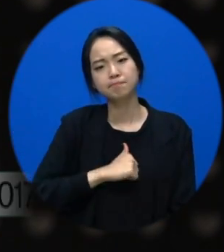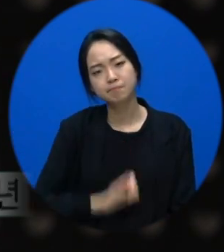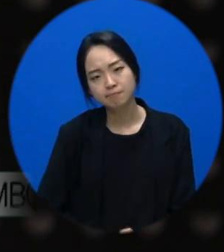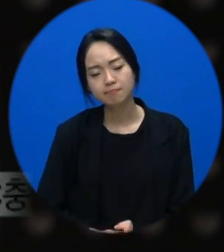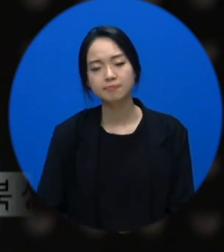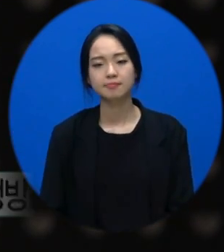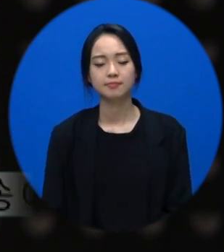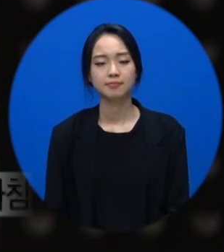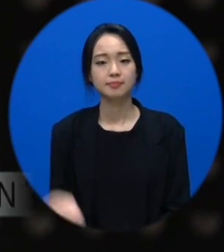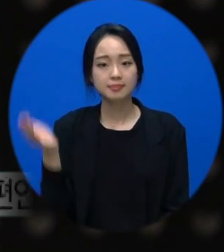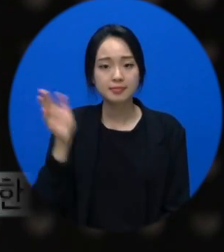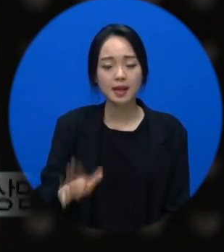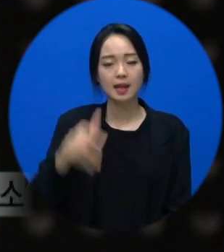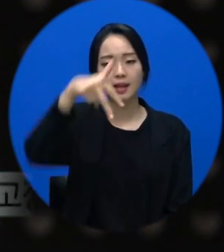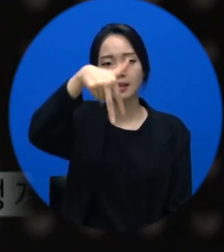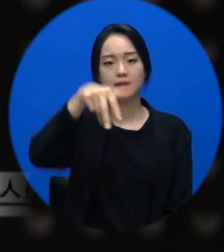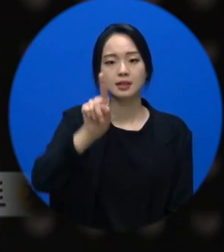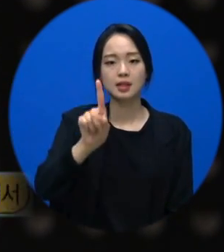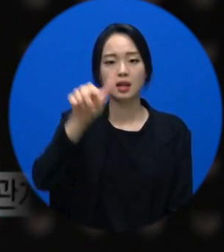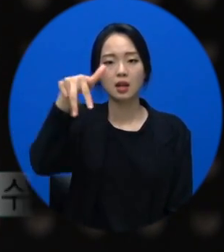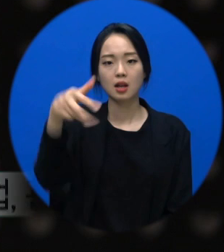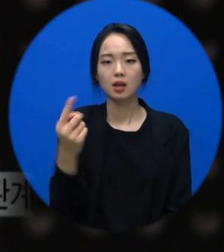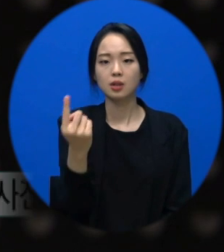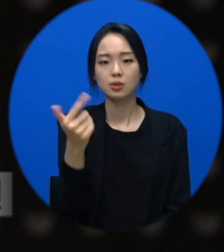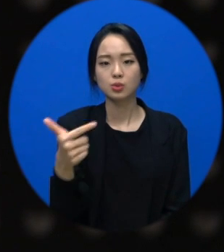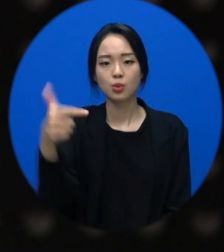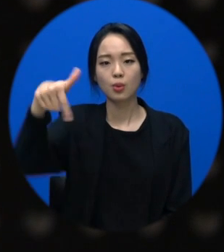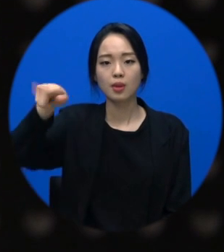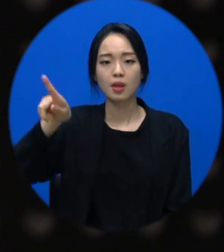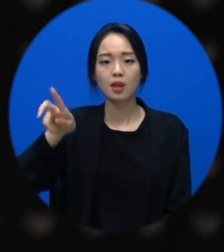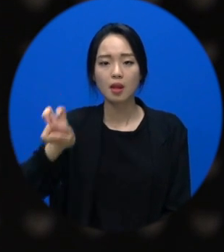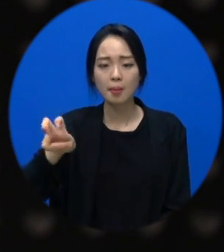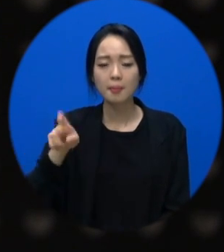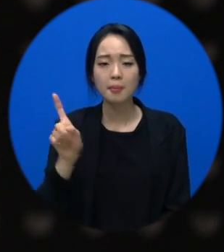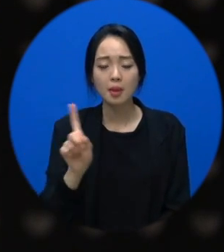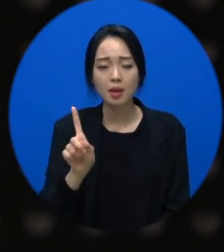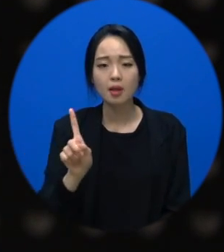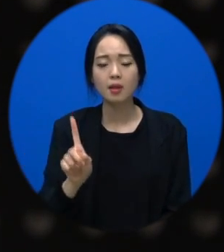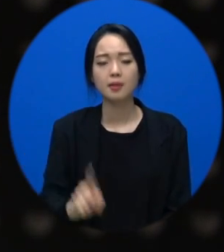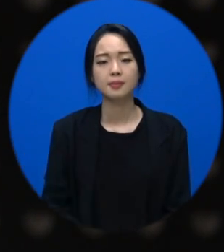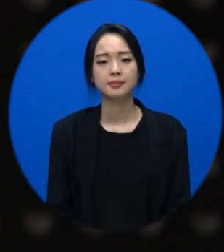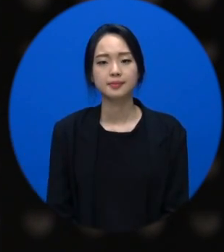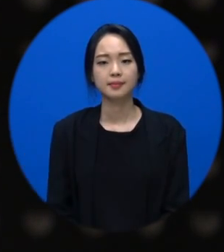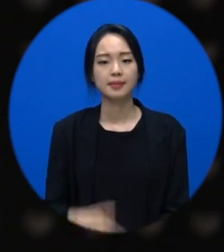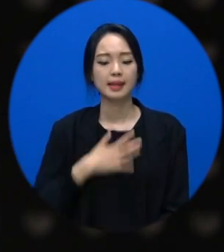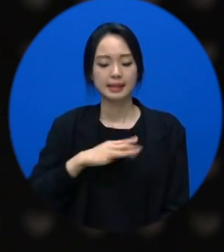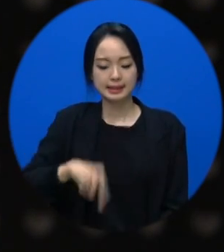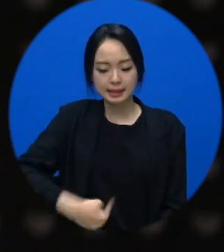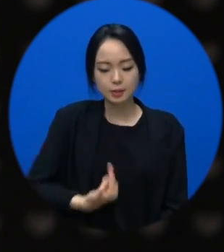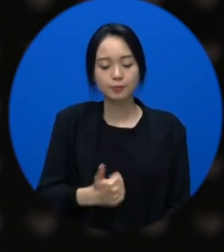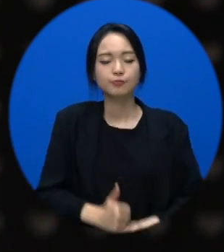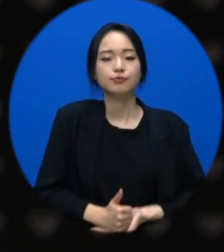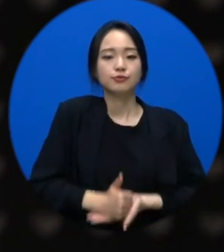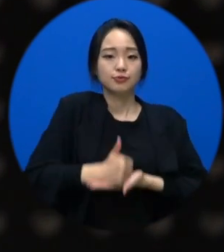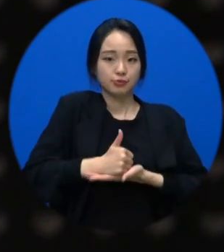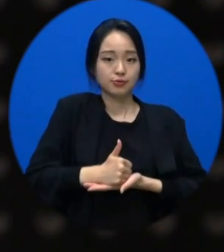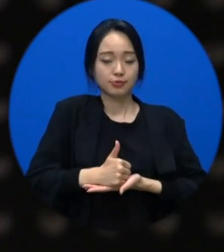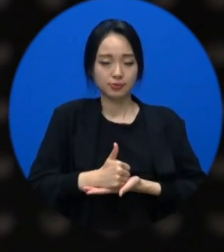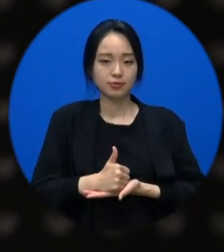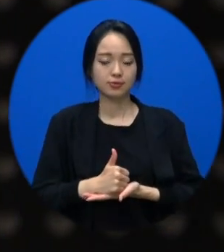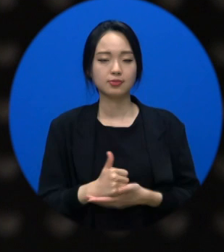나 혼자니까 떨어질 일이 없어요. 내가 나를 존중하고 내가 나를 최고로 생각하는데 뭐. 왜 떨어져?